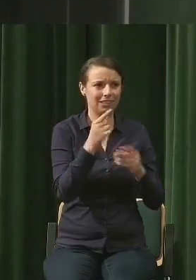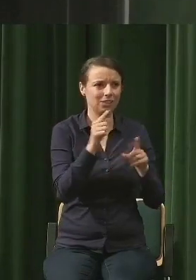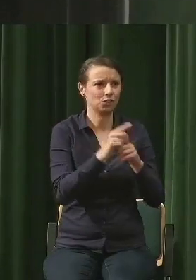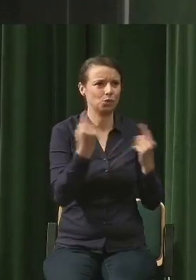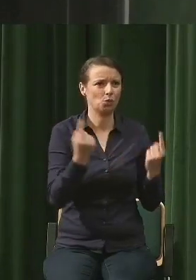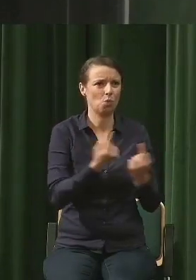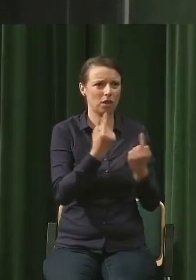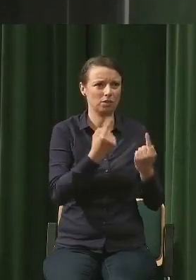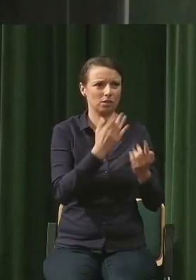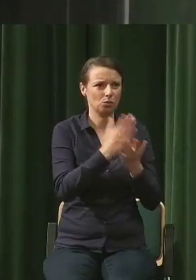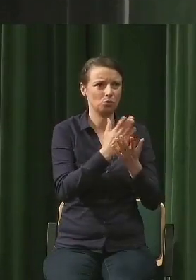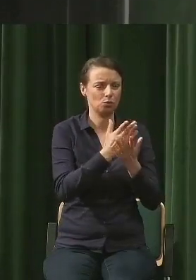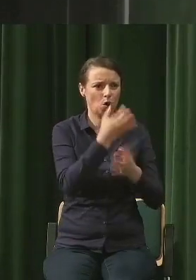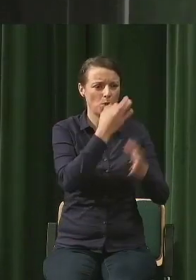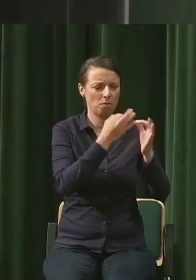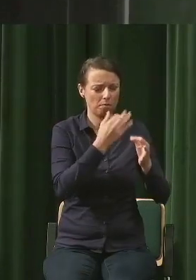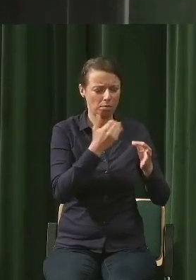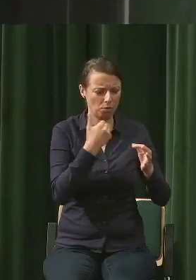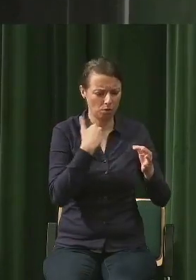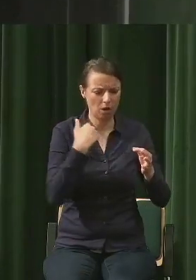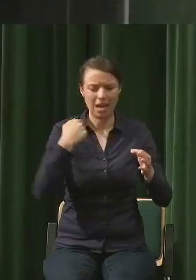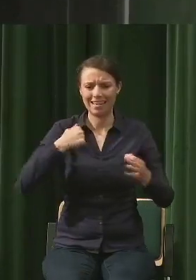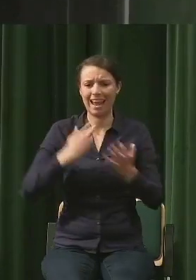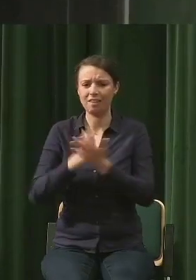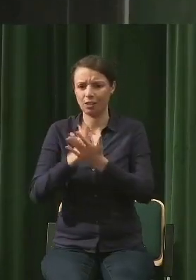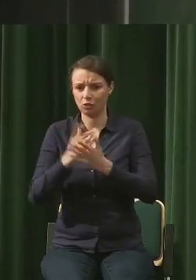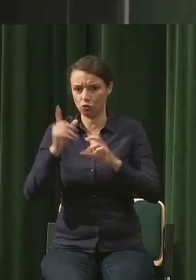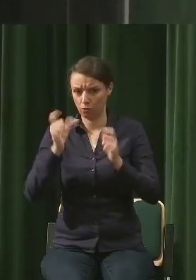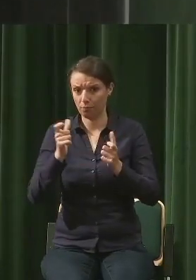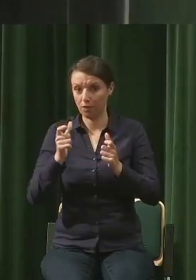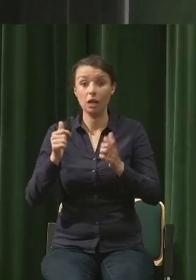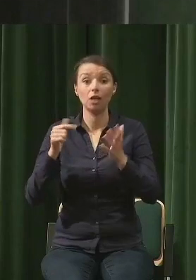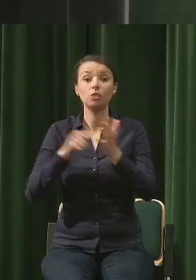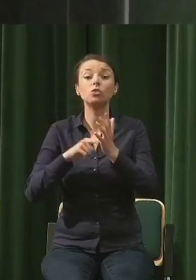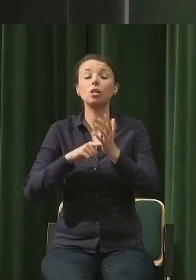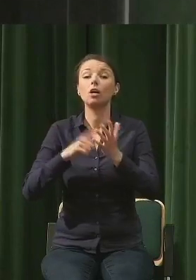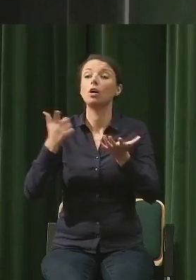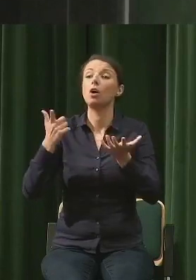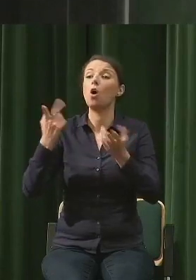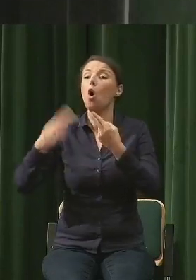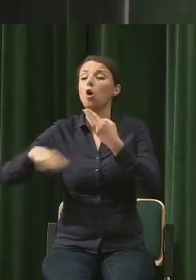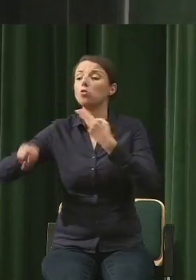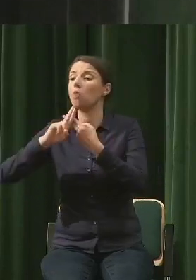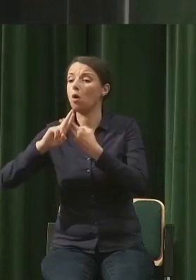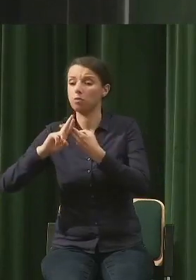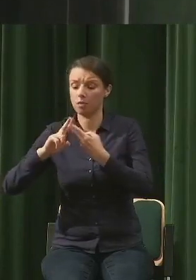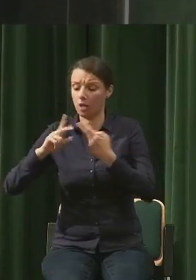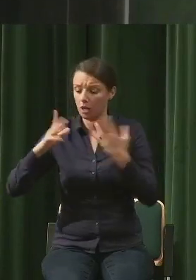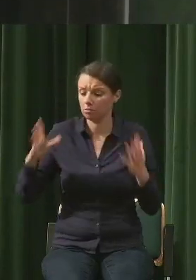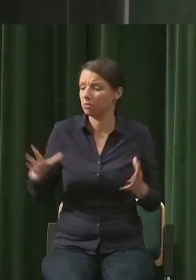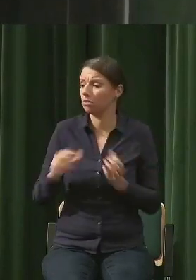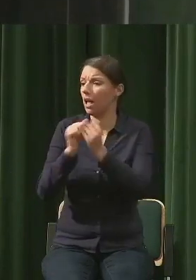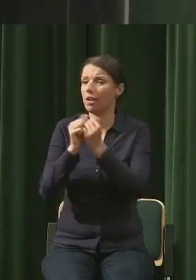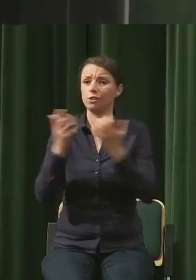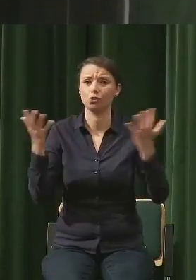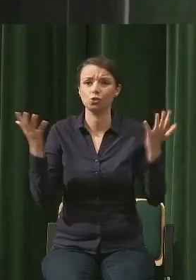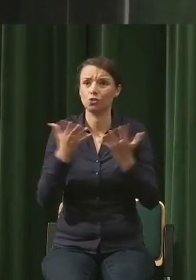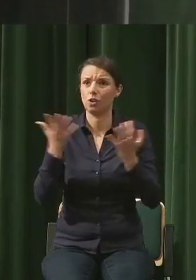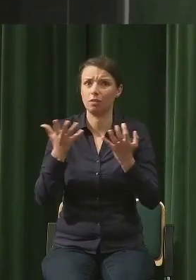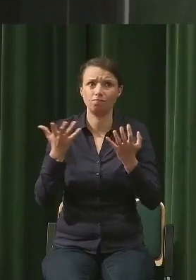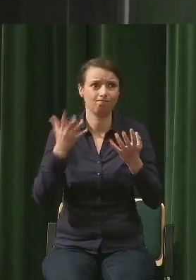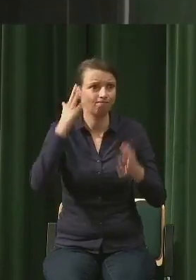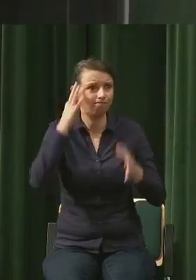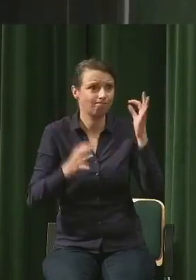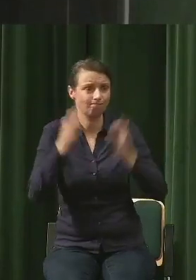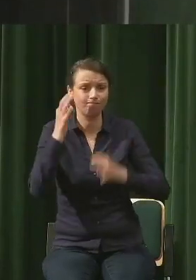wierzę jako możliwość znalezienia odpowiedzi na te pytania, które są nie do znalezienia łatwego, to jest